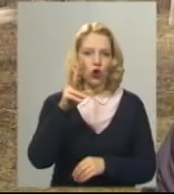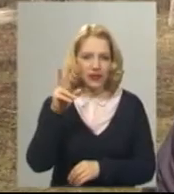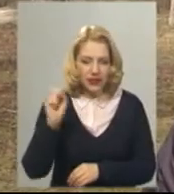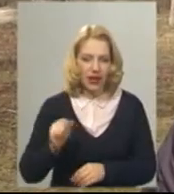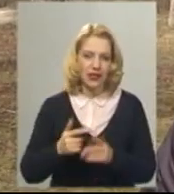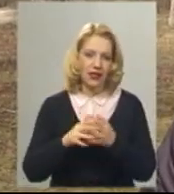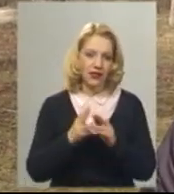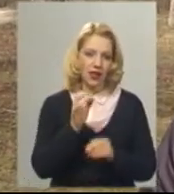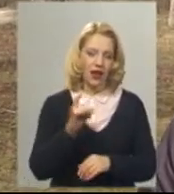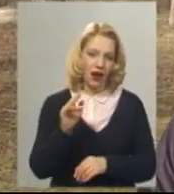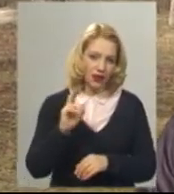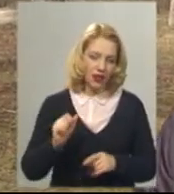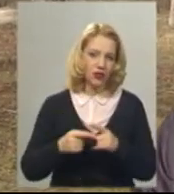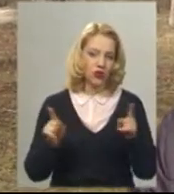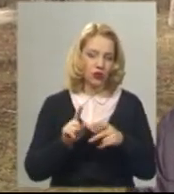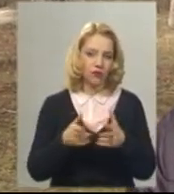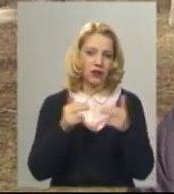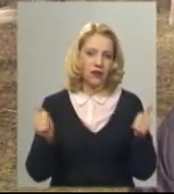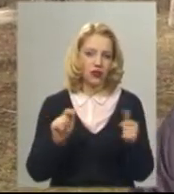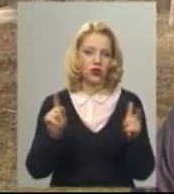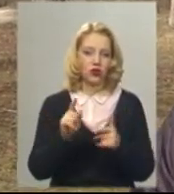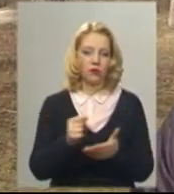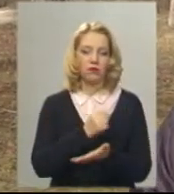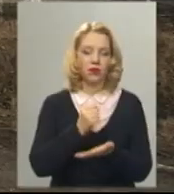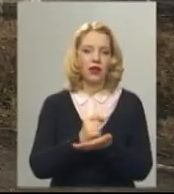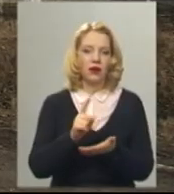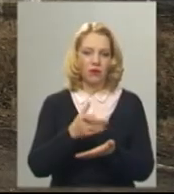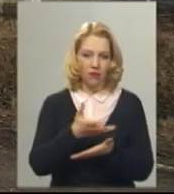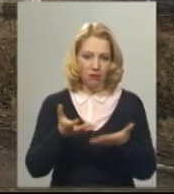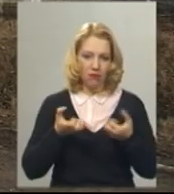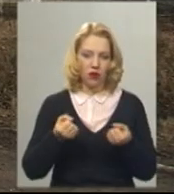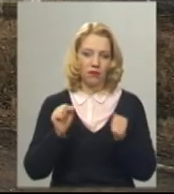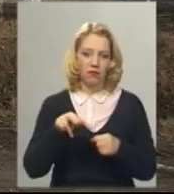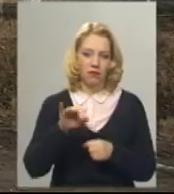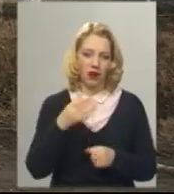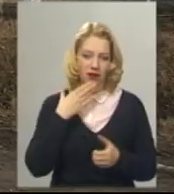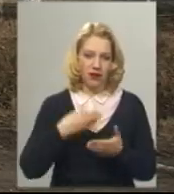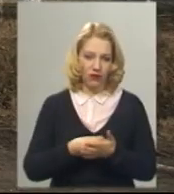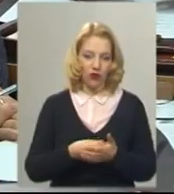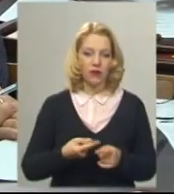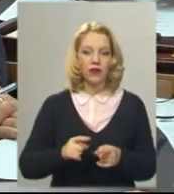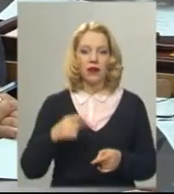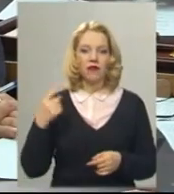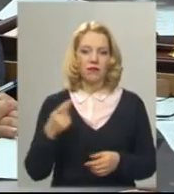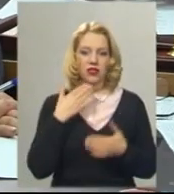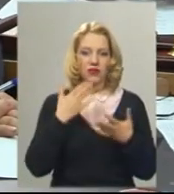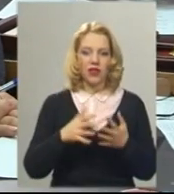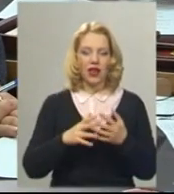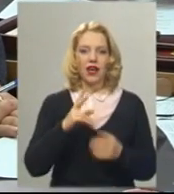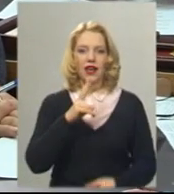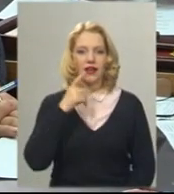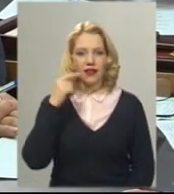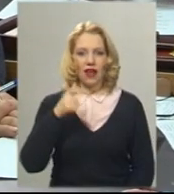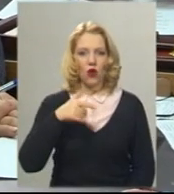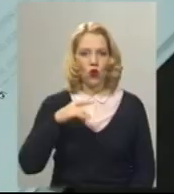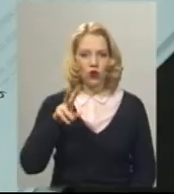затвердження, щоб підтвердили, що ми могли отримати свої пої. Вперше атовці звертаються до Китайгородської сільської ради у